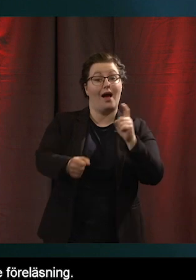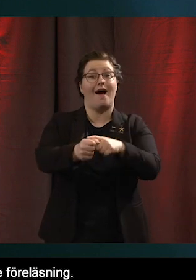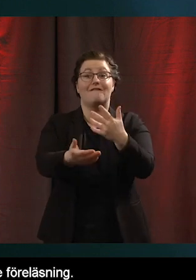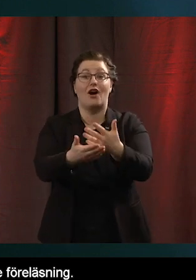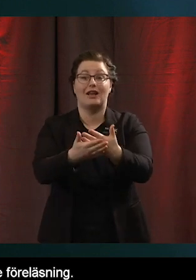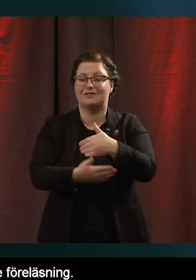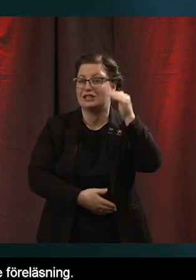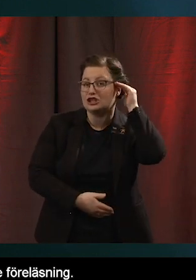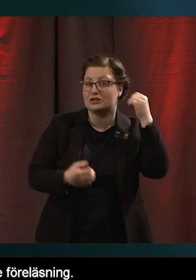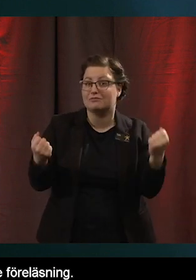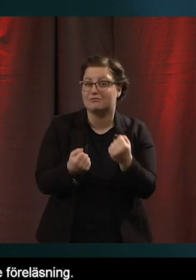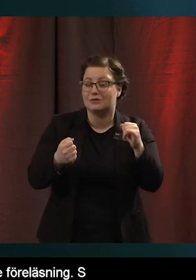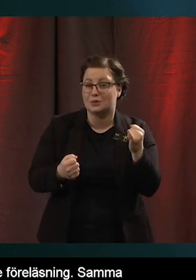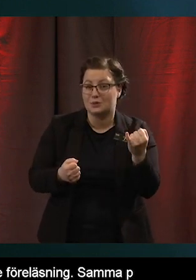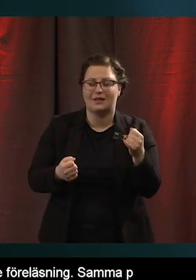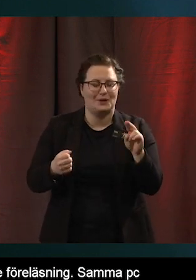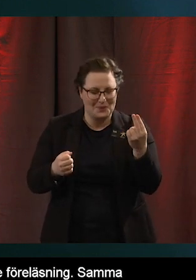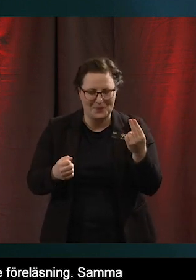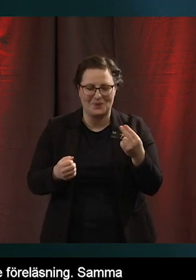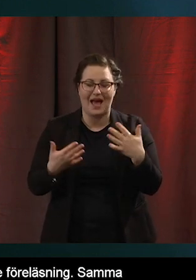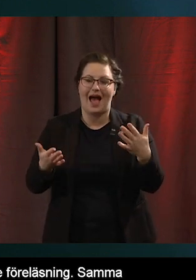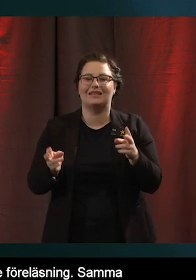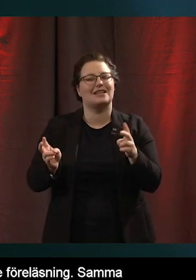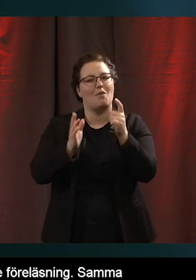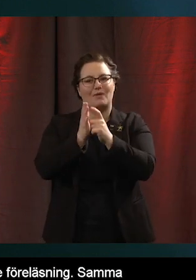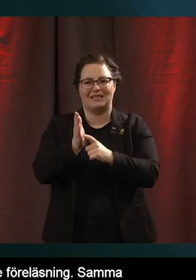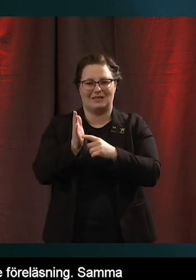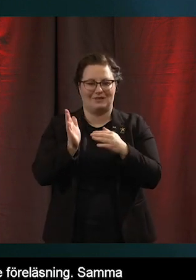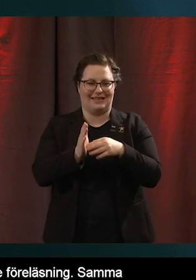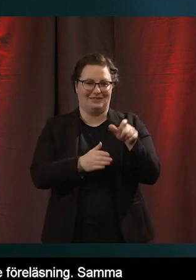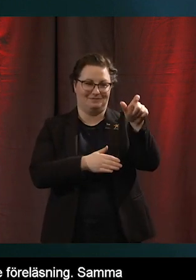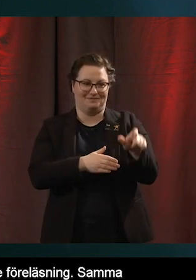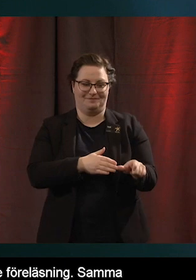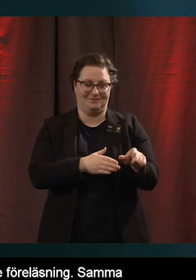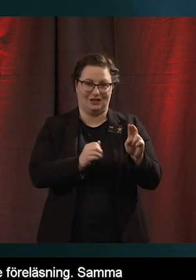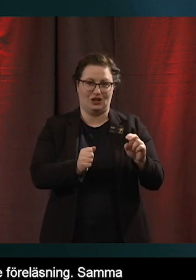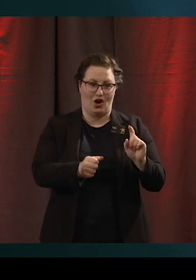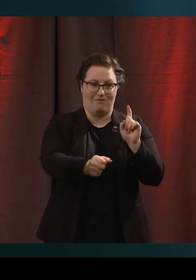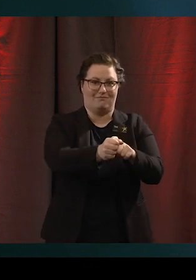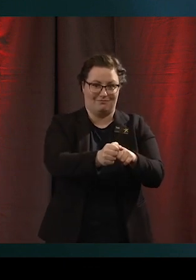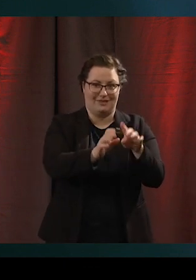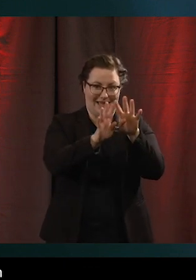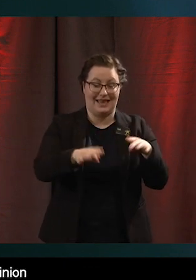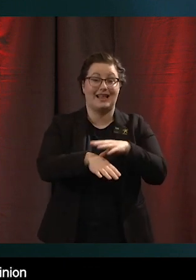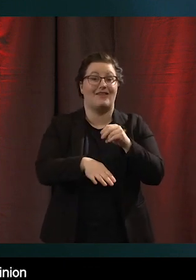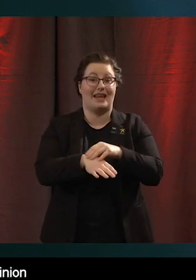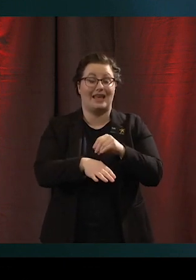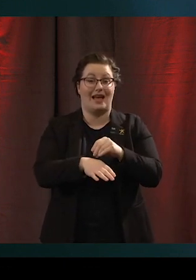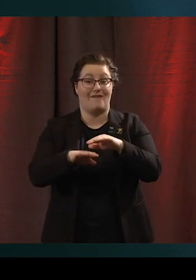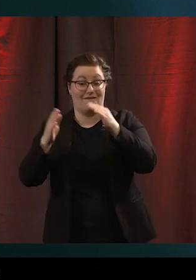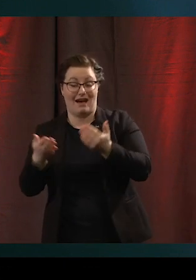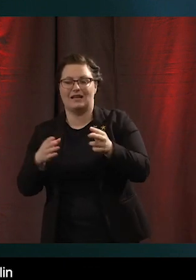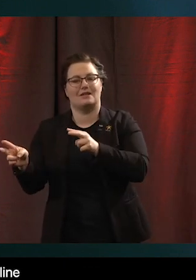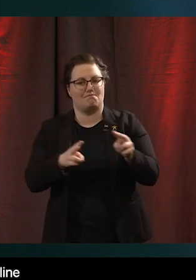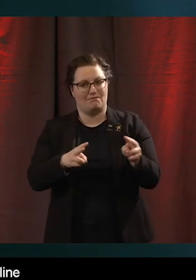För det här samma principer gäller ju också för dem som är näst att komma online i Sverige. Vi har